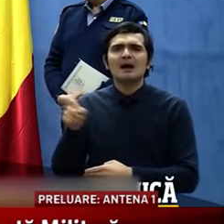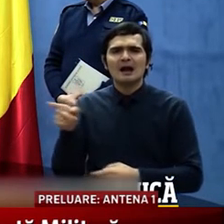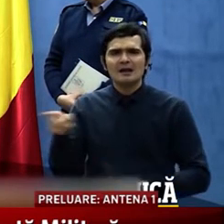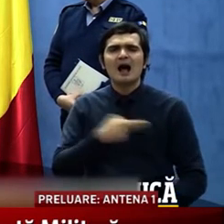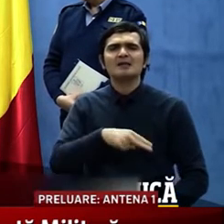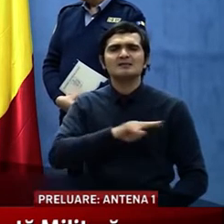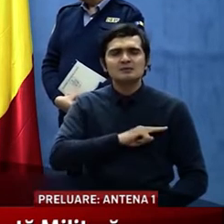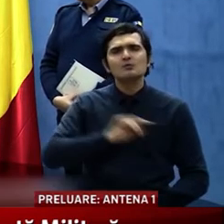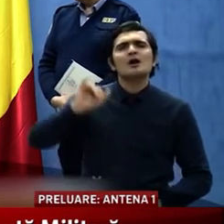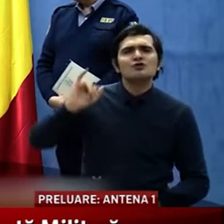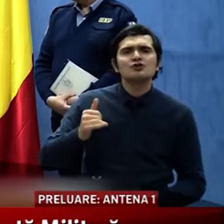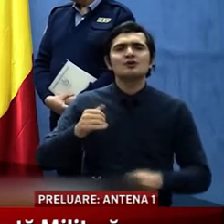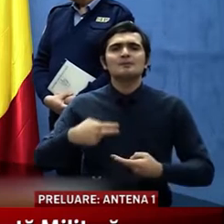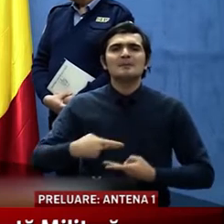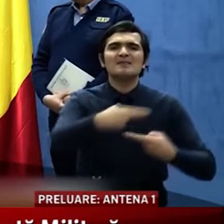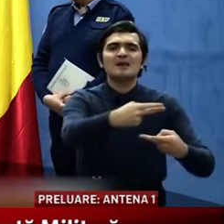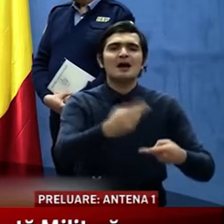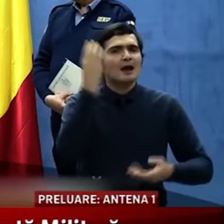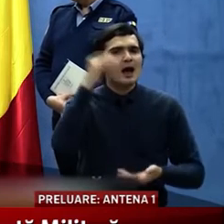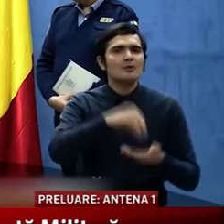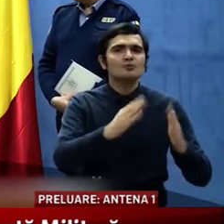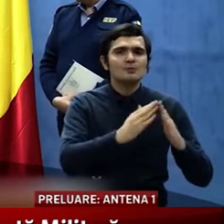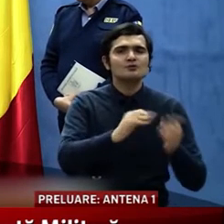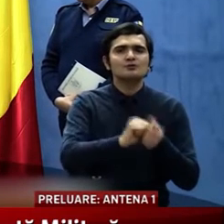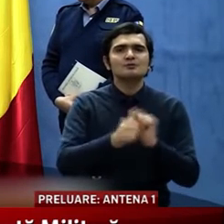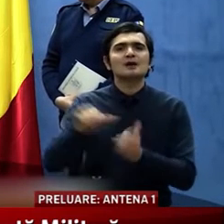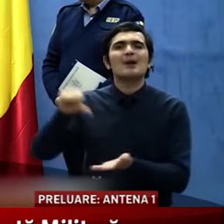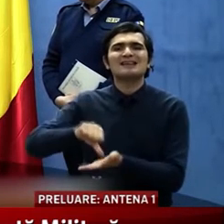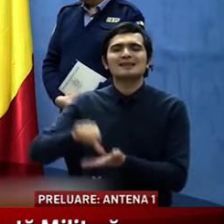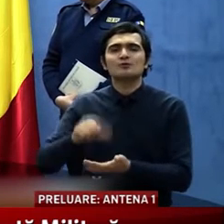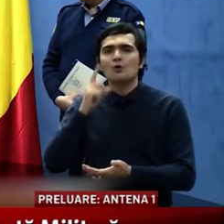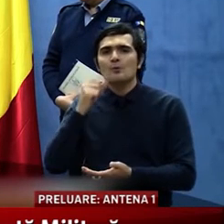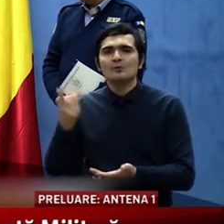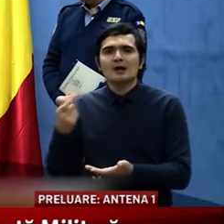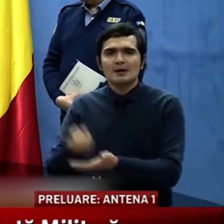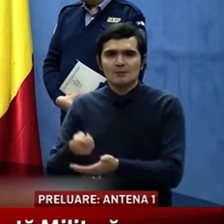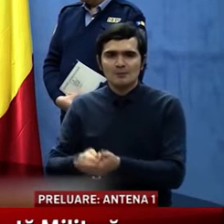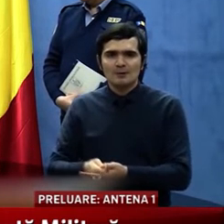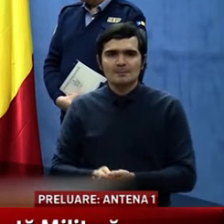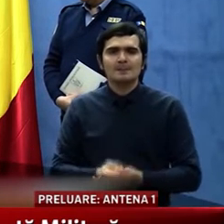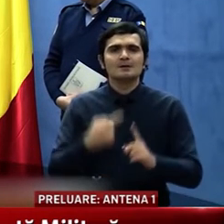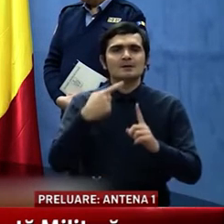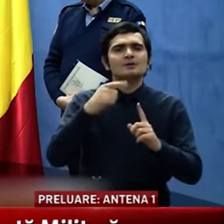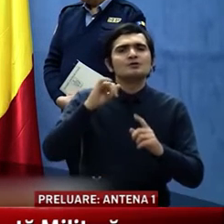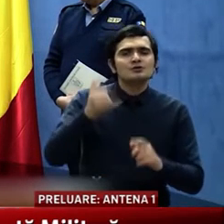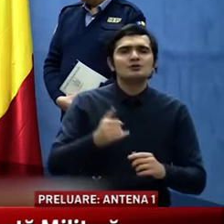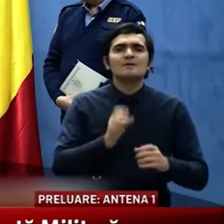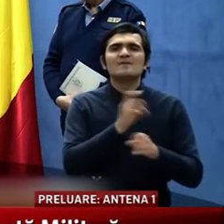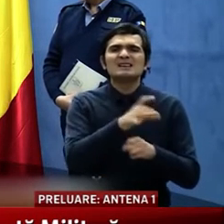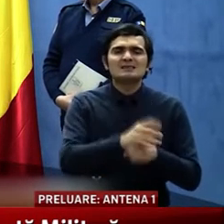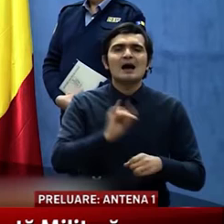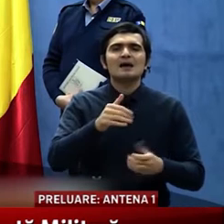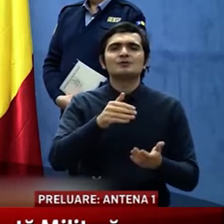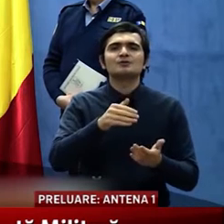și livrarea la domiciliul sau sediul cumpărătorului, cât și vânzarea produselor și